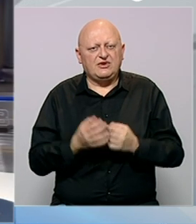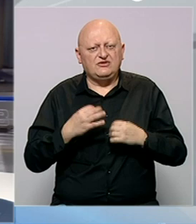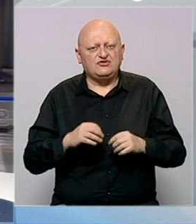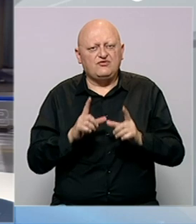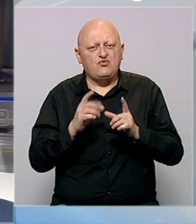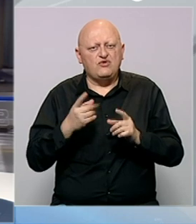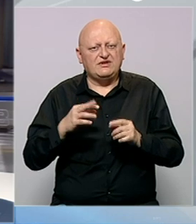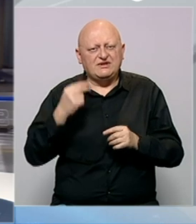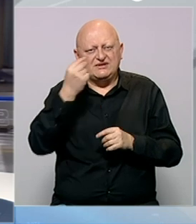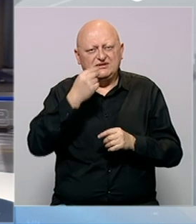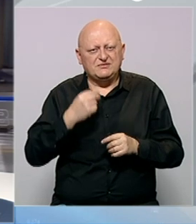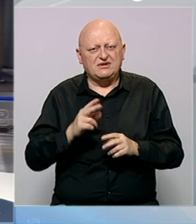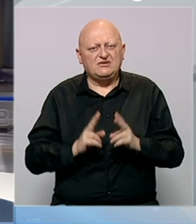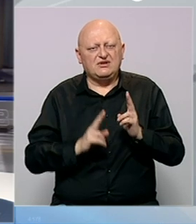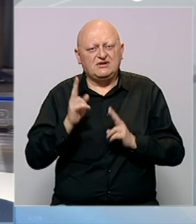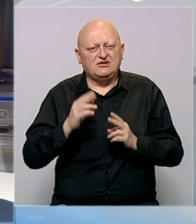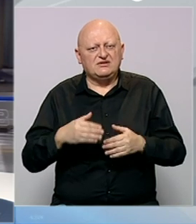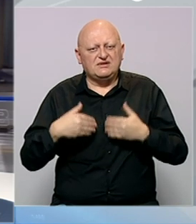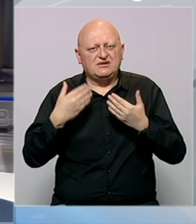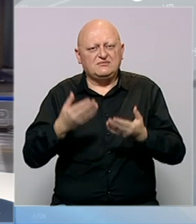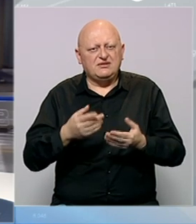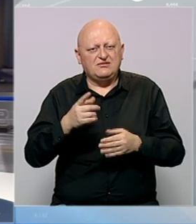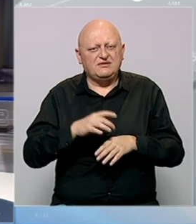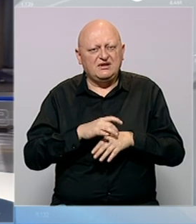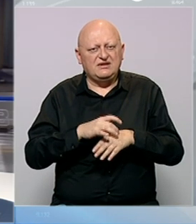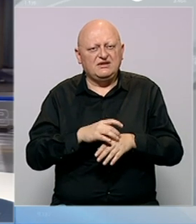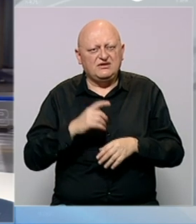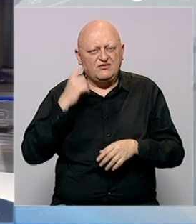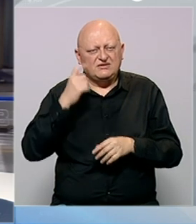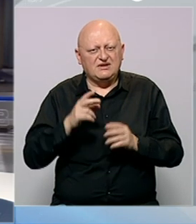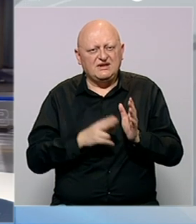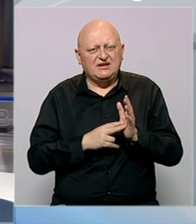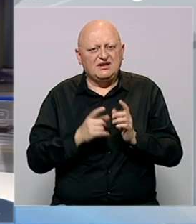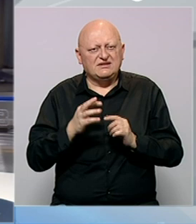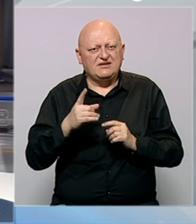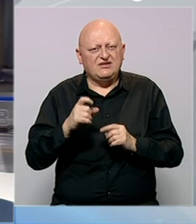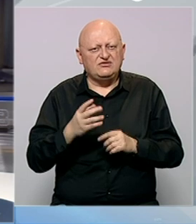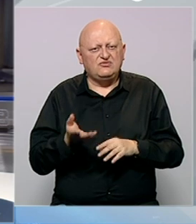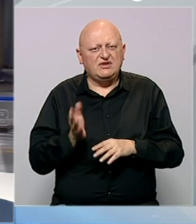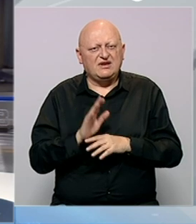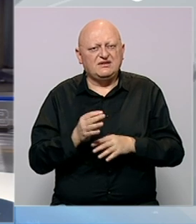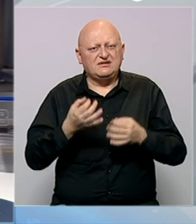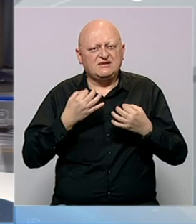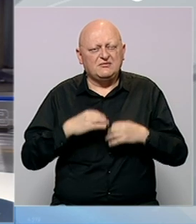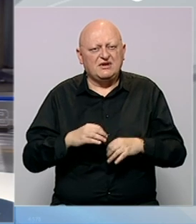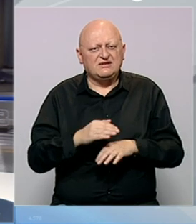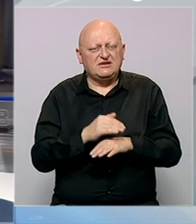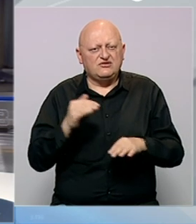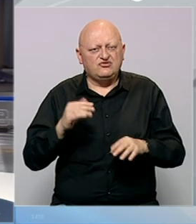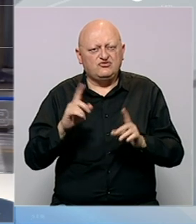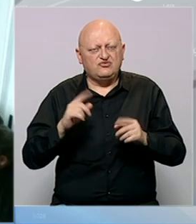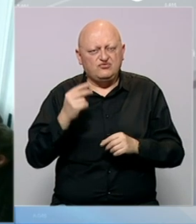Predsjedništvo Ujedinjene Srpske saglasilo se sa prijedlogom da lider ove stranke Nenad Stevandić bude kandidat za